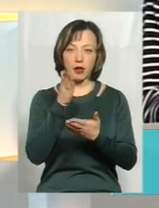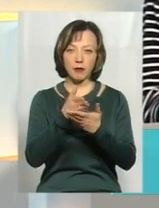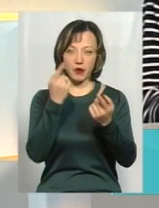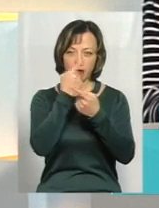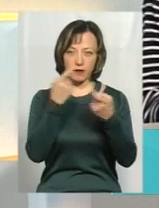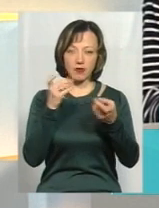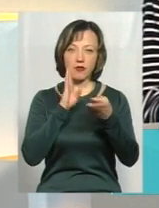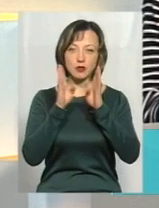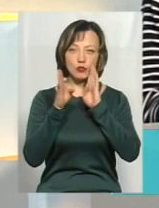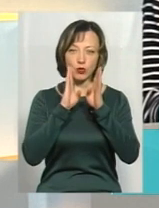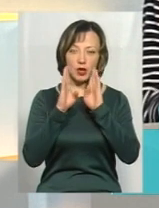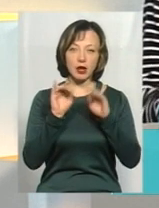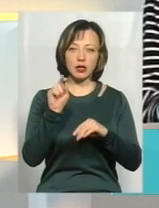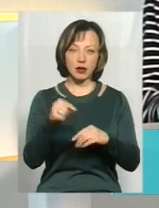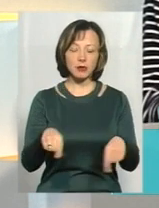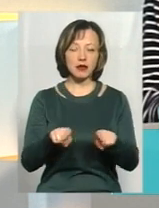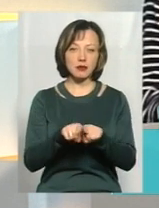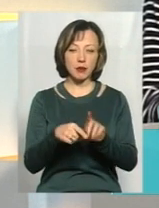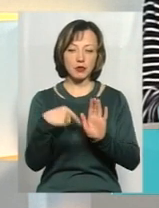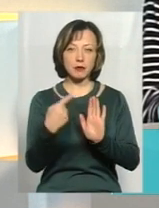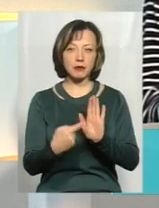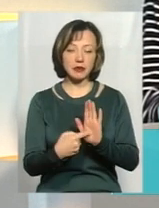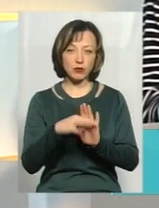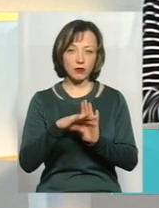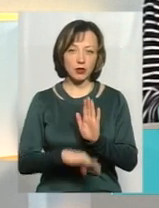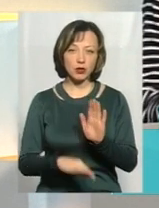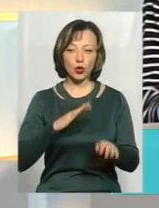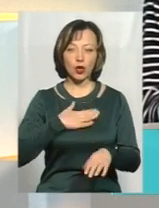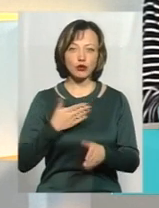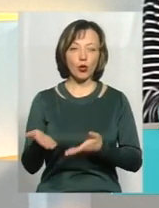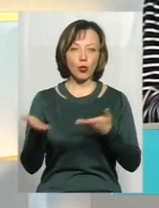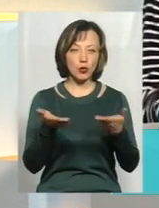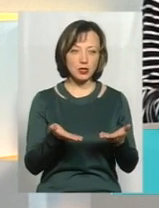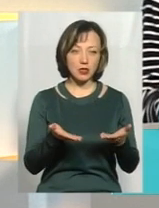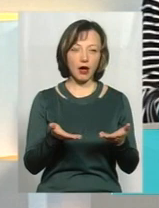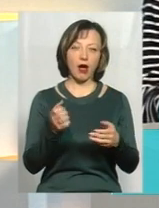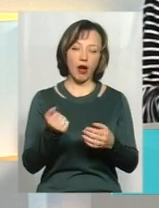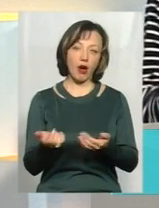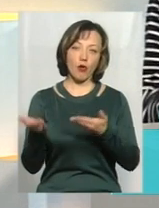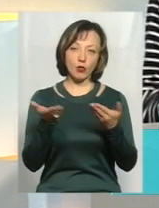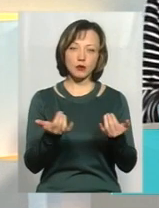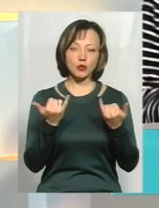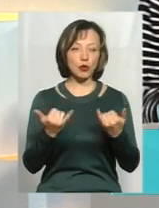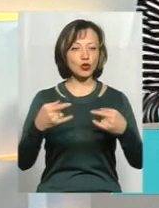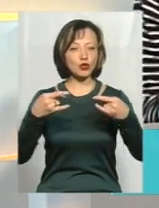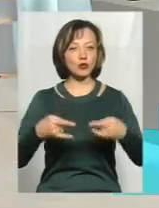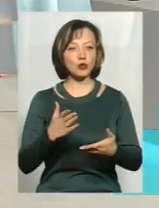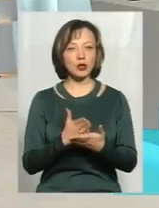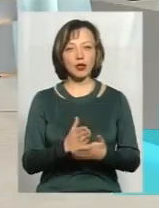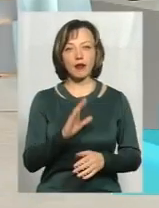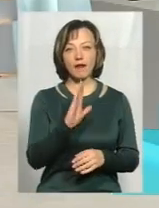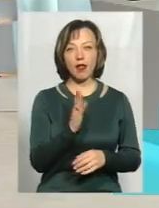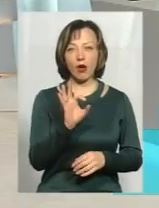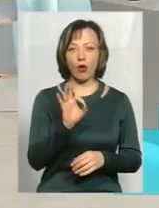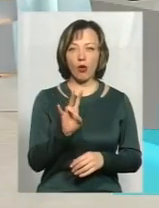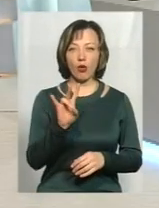нашій стріні у Фейсбуці. І там так само ставити запитання до нашого гостя. Ну а гостем нашої сьогодній студії є Валерій Онісів,